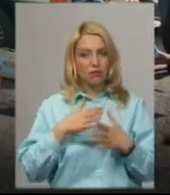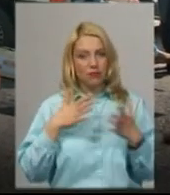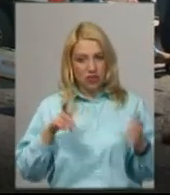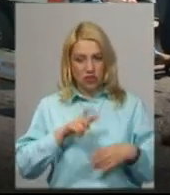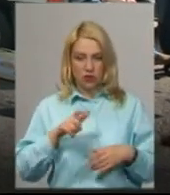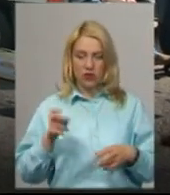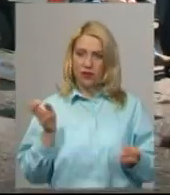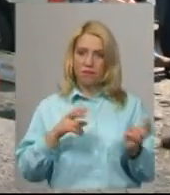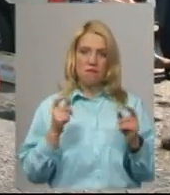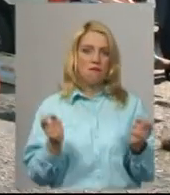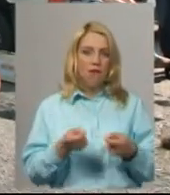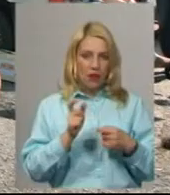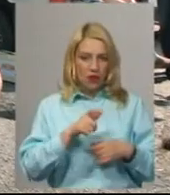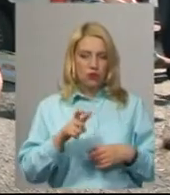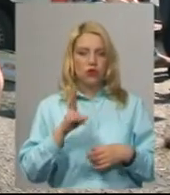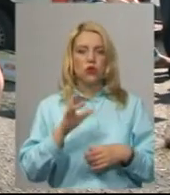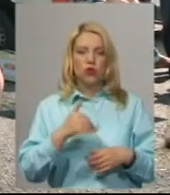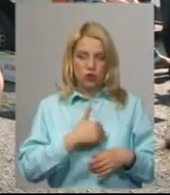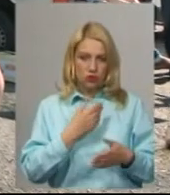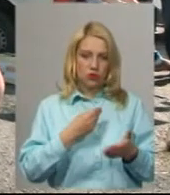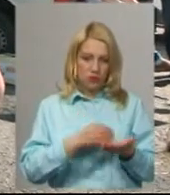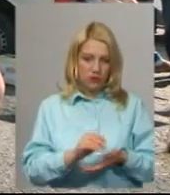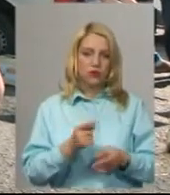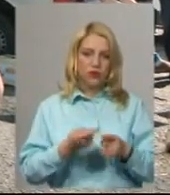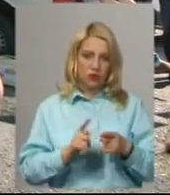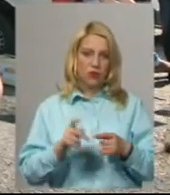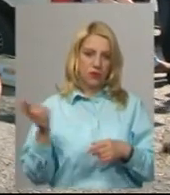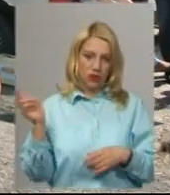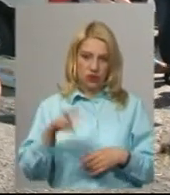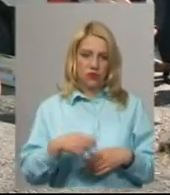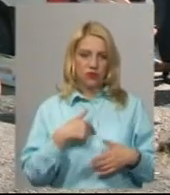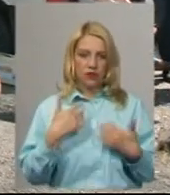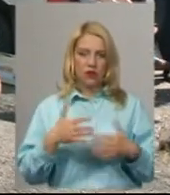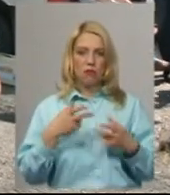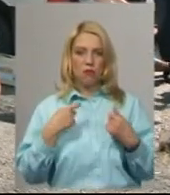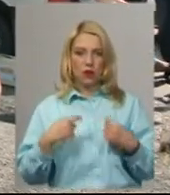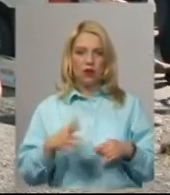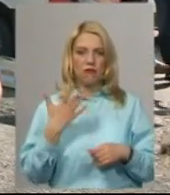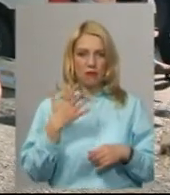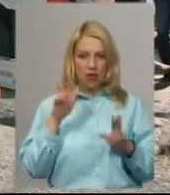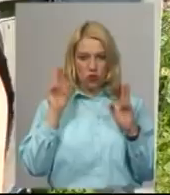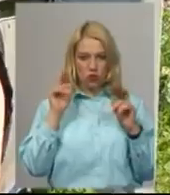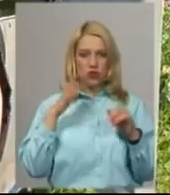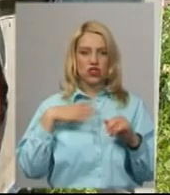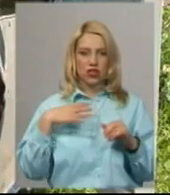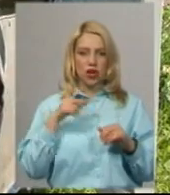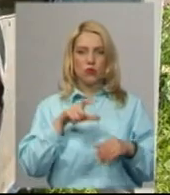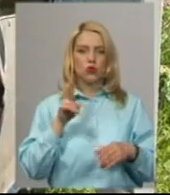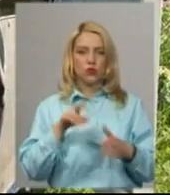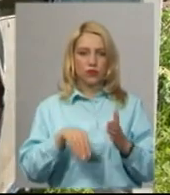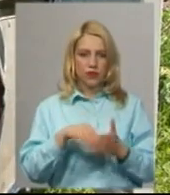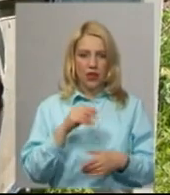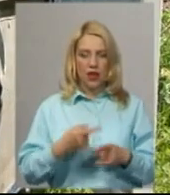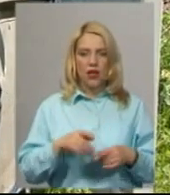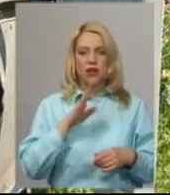Прийшли не надто багато людей, але хто хотів купити, той прийшов. Я от сьогодні вже продав 5 кролів, чекаємо клієнтів. Алла із Томіна